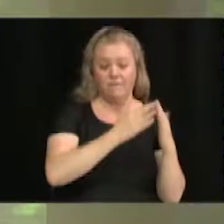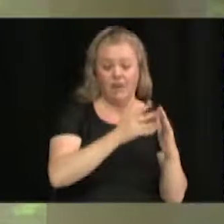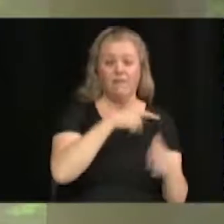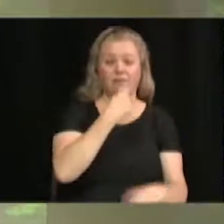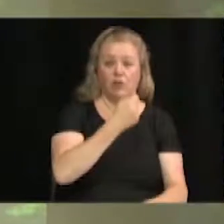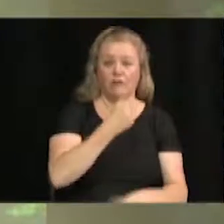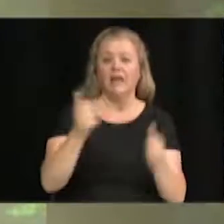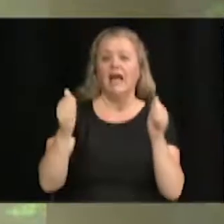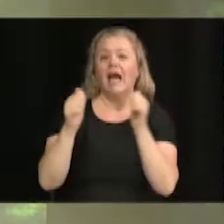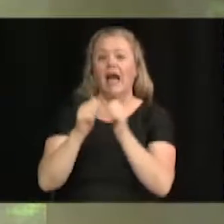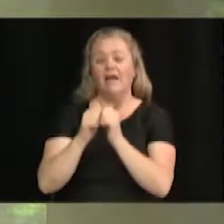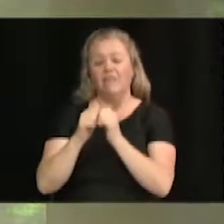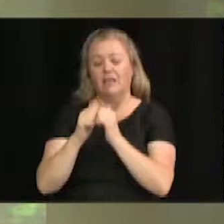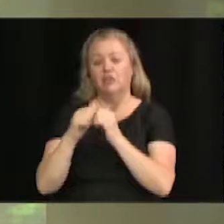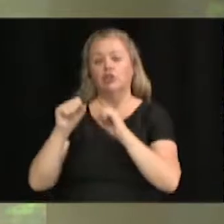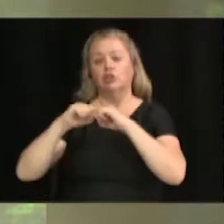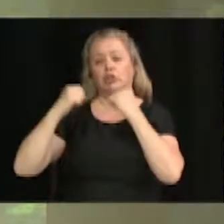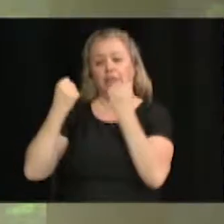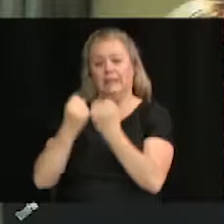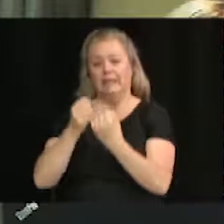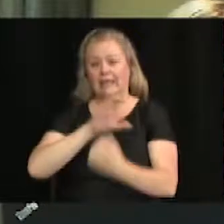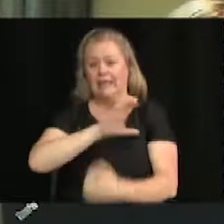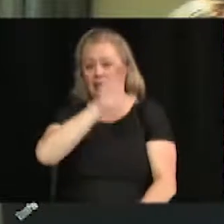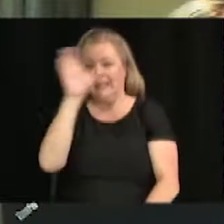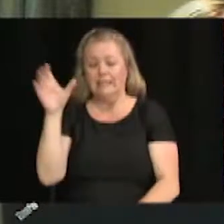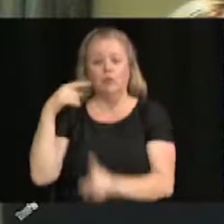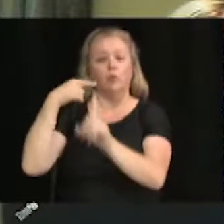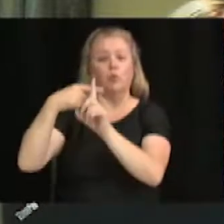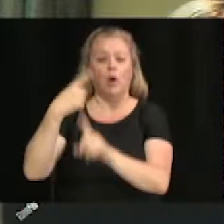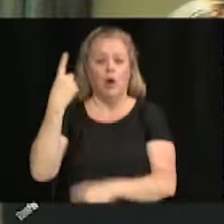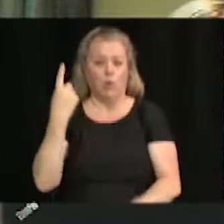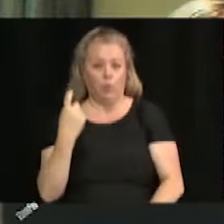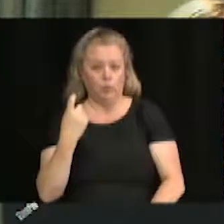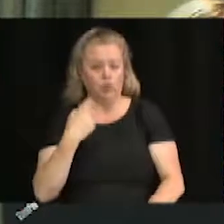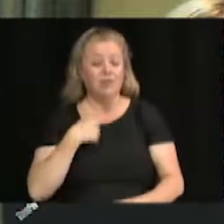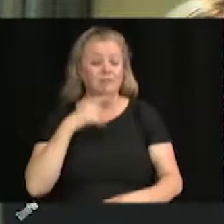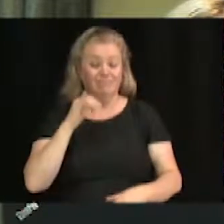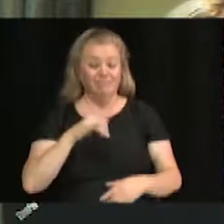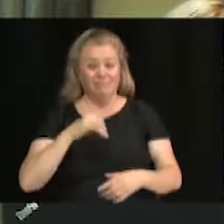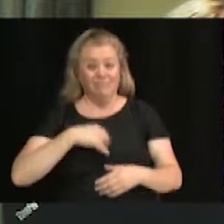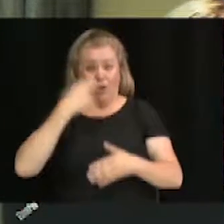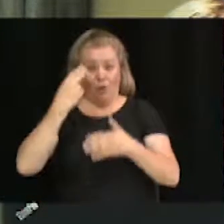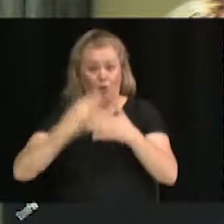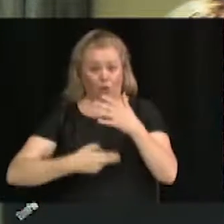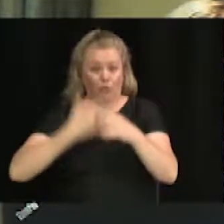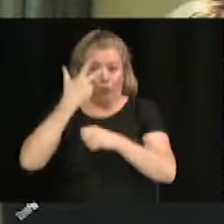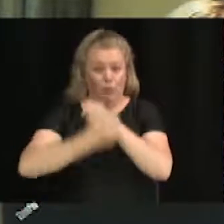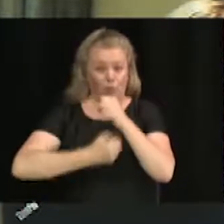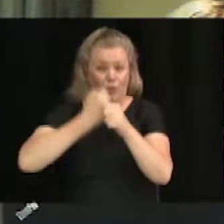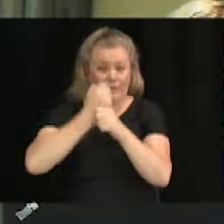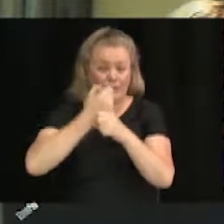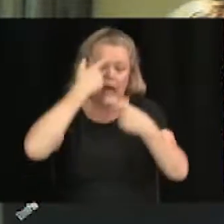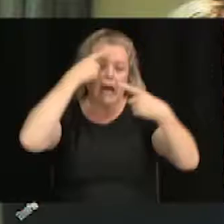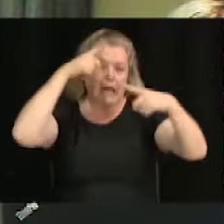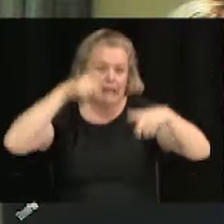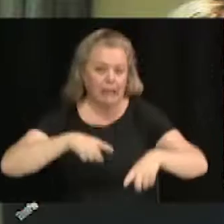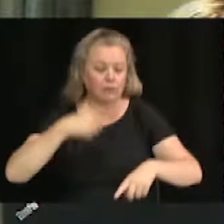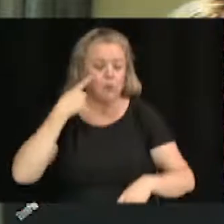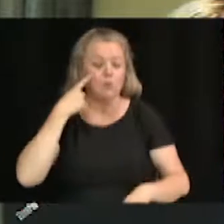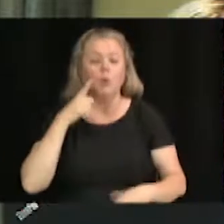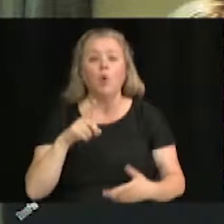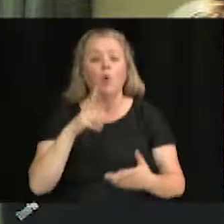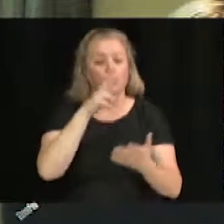du Québec. Il s'agit d'un renouvellement d'une entente triennale qui vient à échéance. Alors, c'est pour les années 2019,